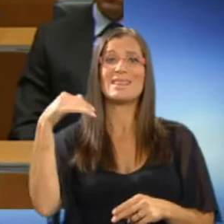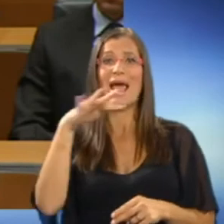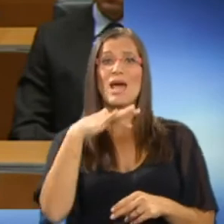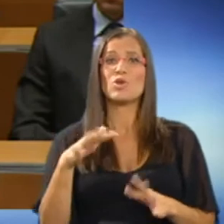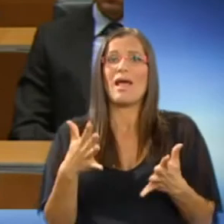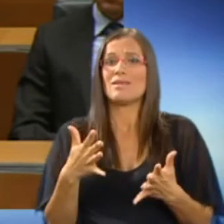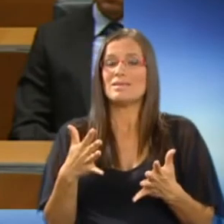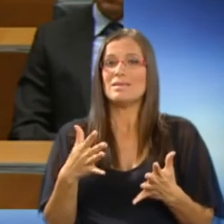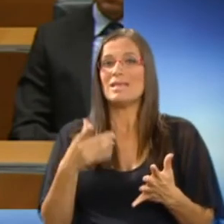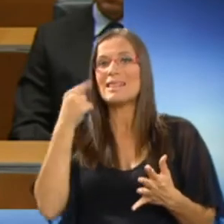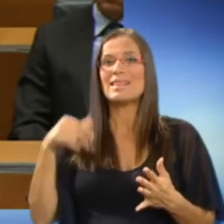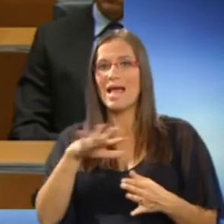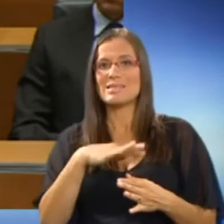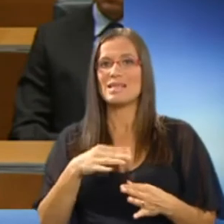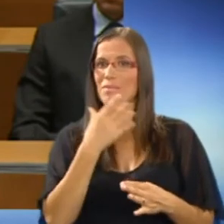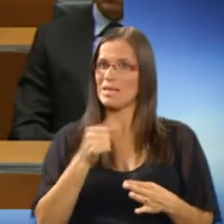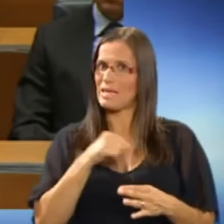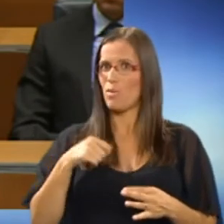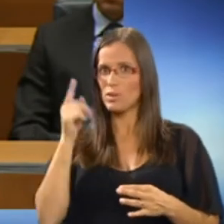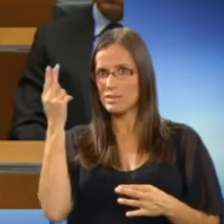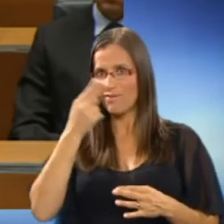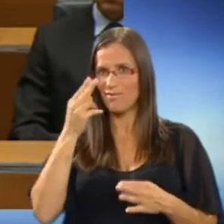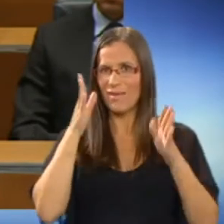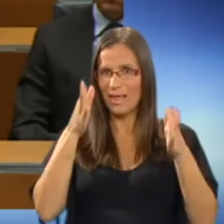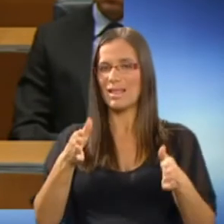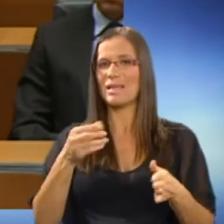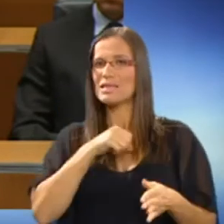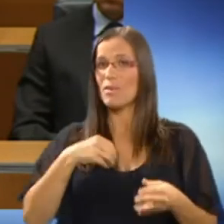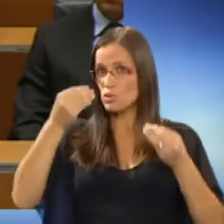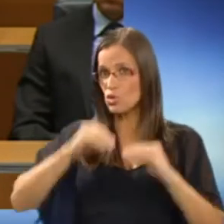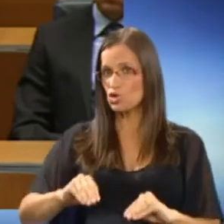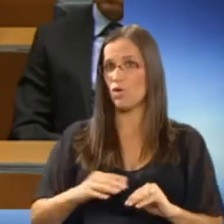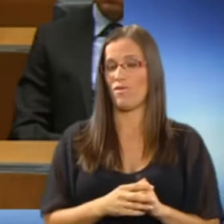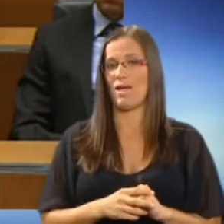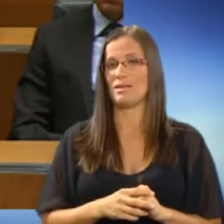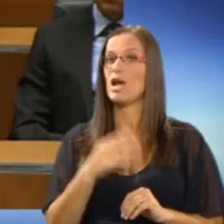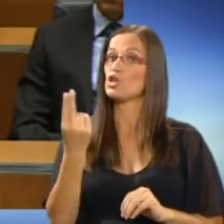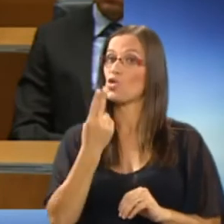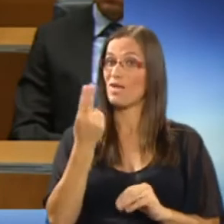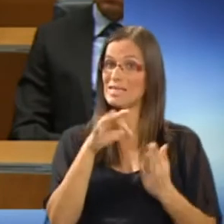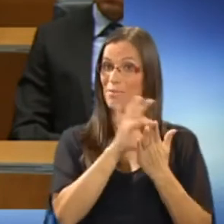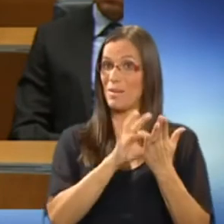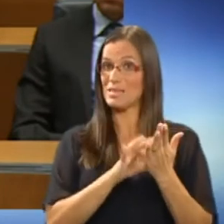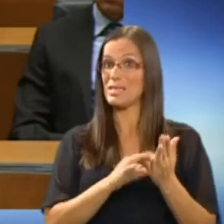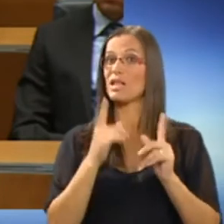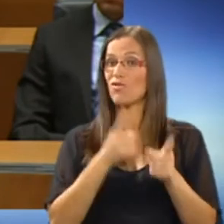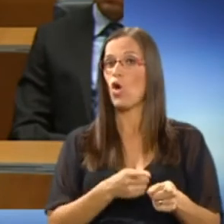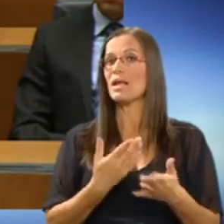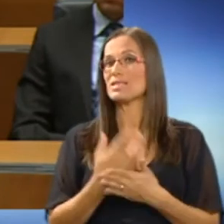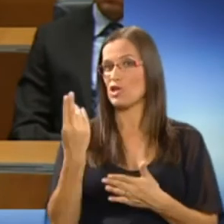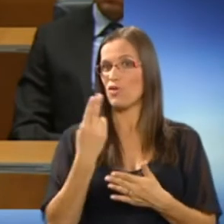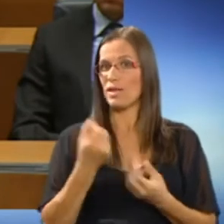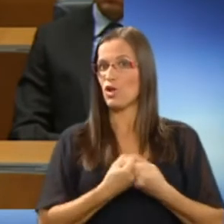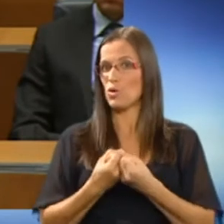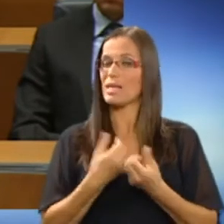in ni nacije brez samo zavedanja in samo spoštovanja. Slovenski plebisit in vojna za Slovenijo nosi ta temeljno